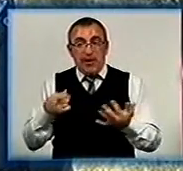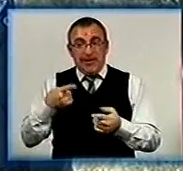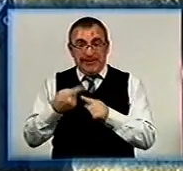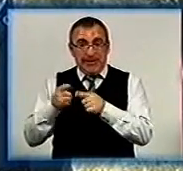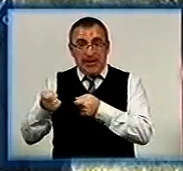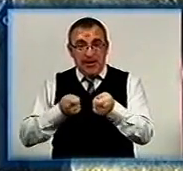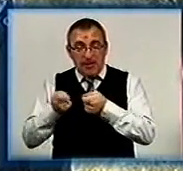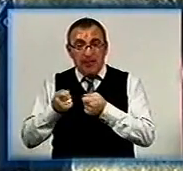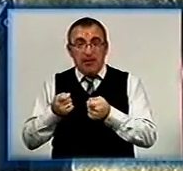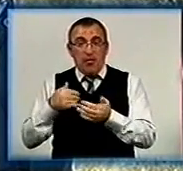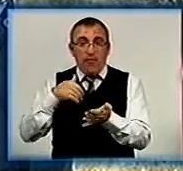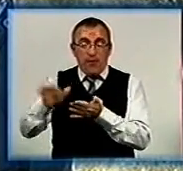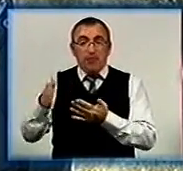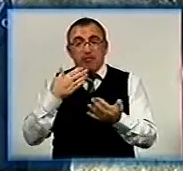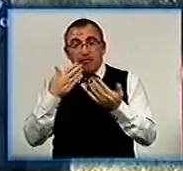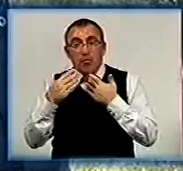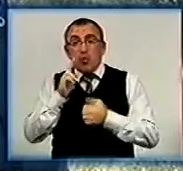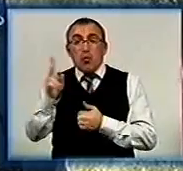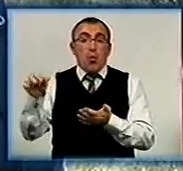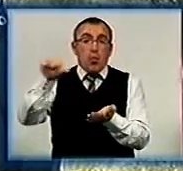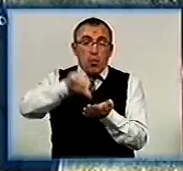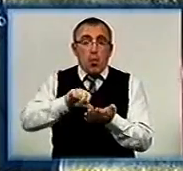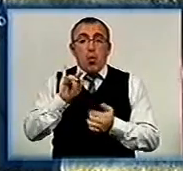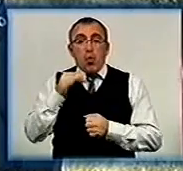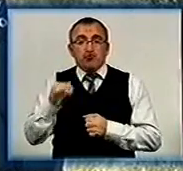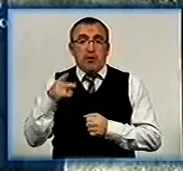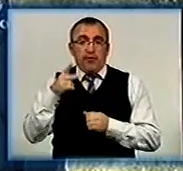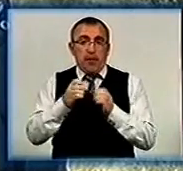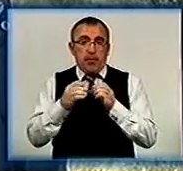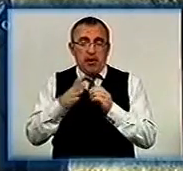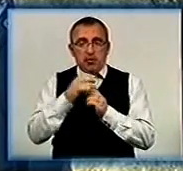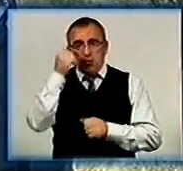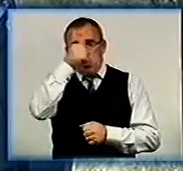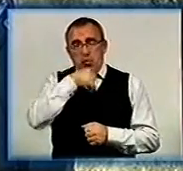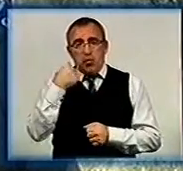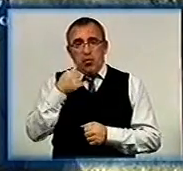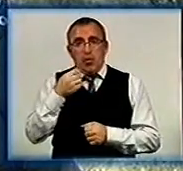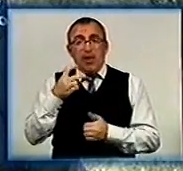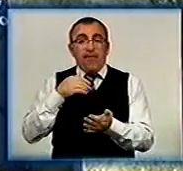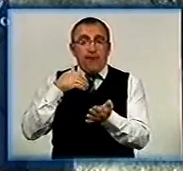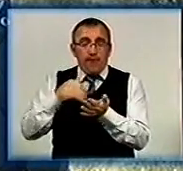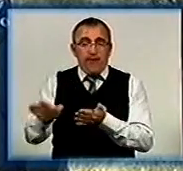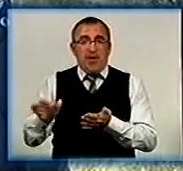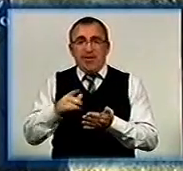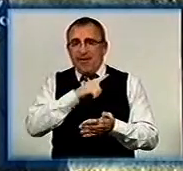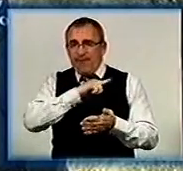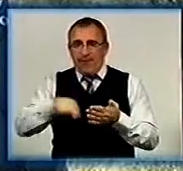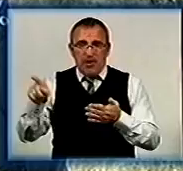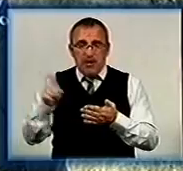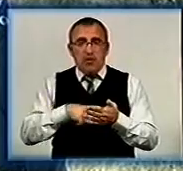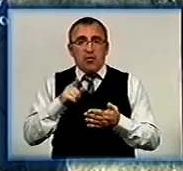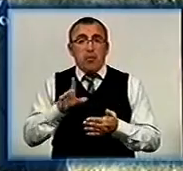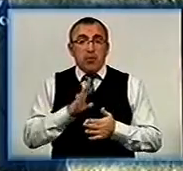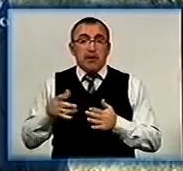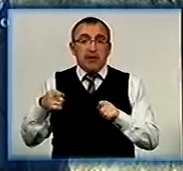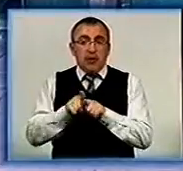навіть в спілкуванні з жодним з тих, хто приймав участь в урожаї 2015 року. На відмову, на відріз відмовляється від того, що